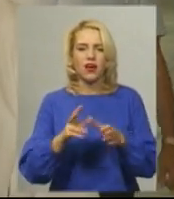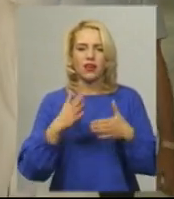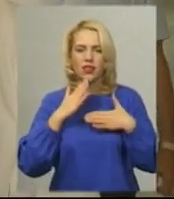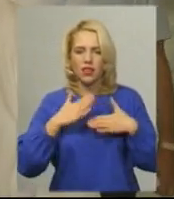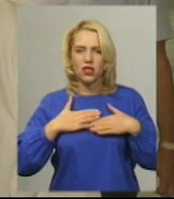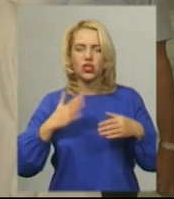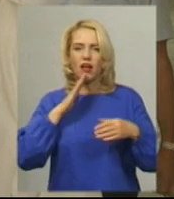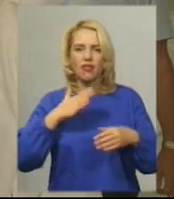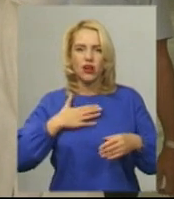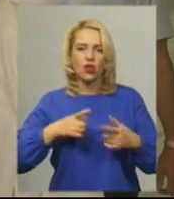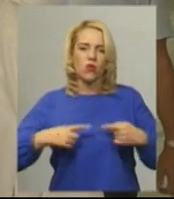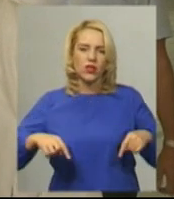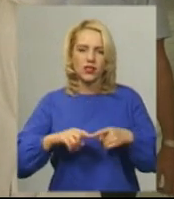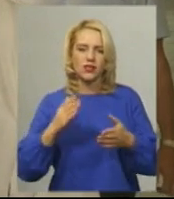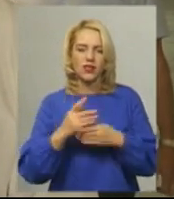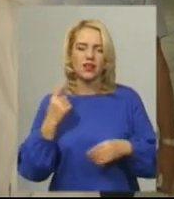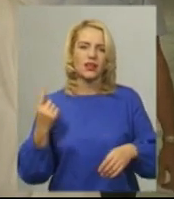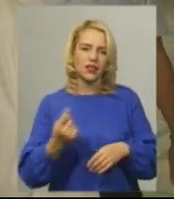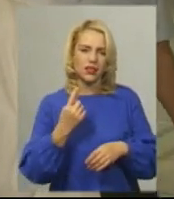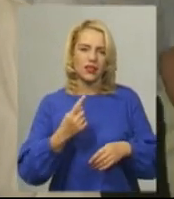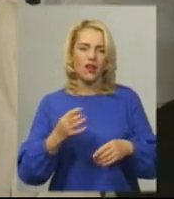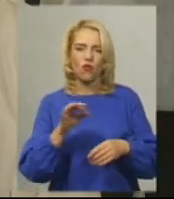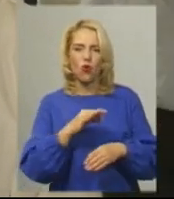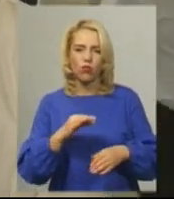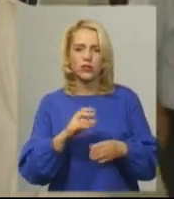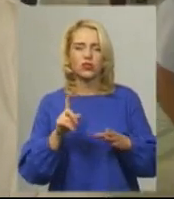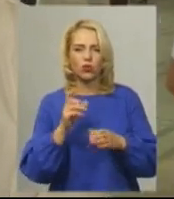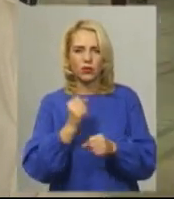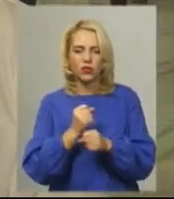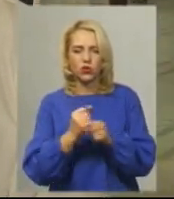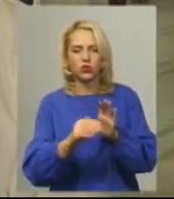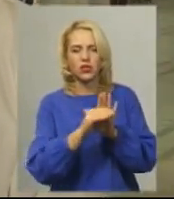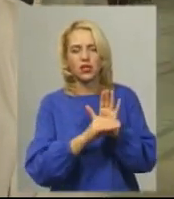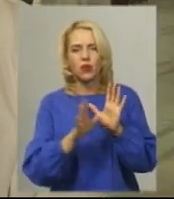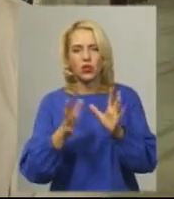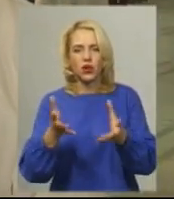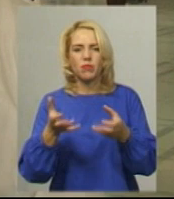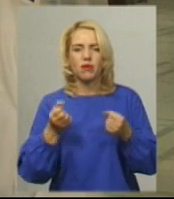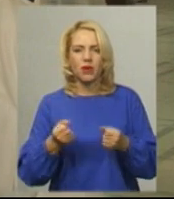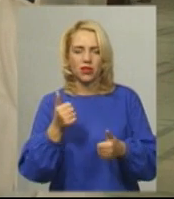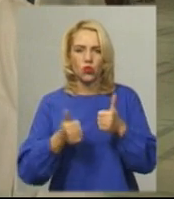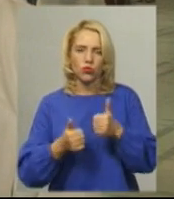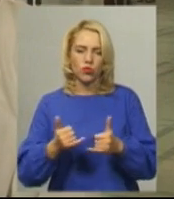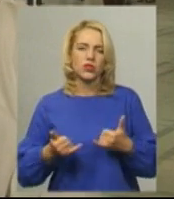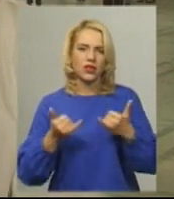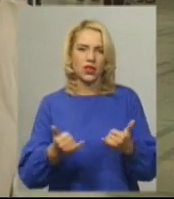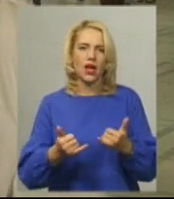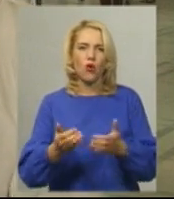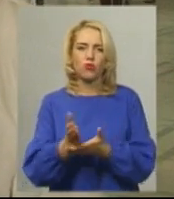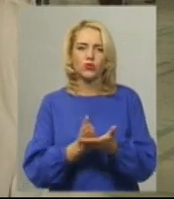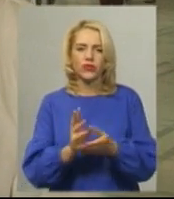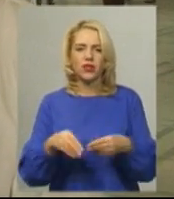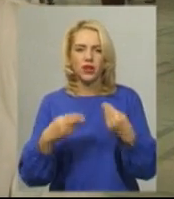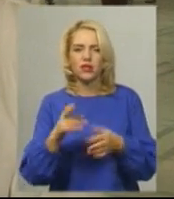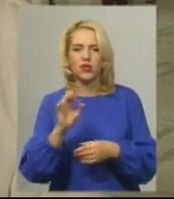є єдина в області, яка працює системно, буде приймати конкурс для обслуговування і надання соціальних послуг в